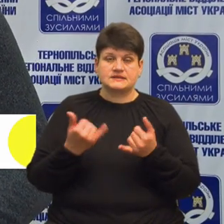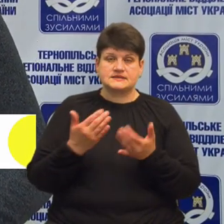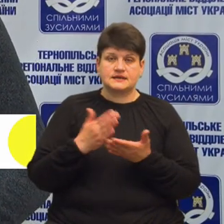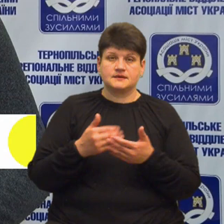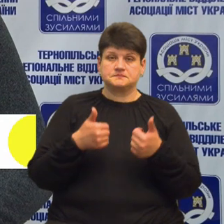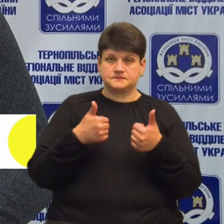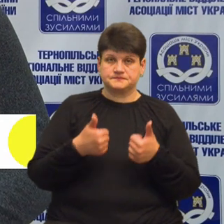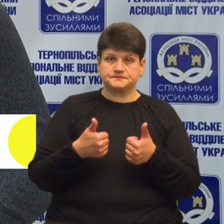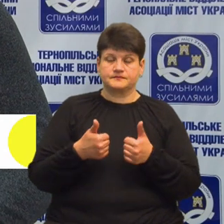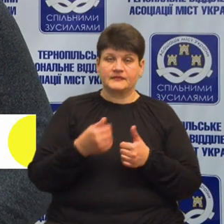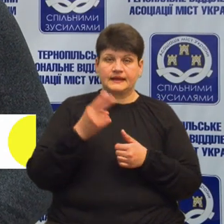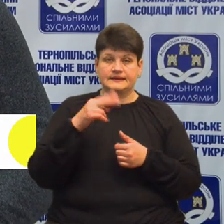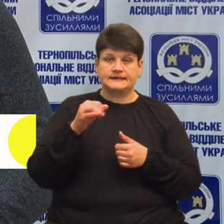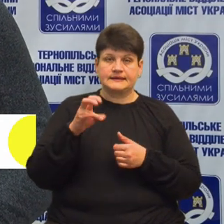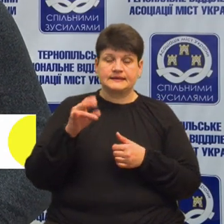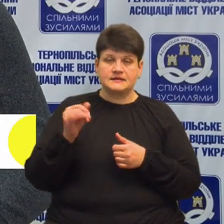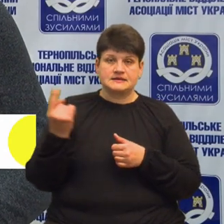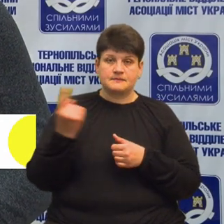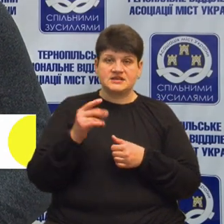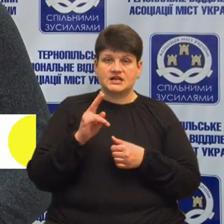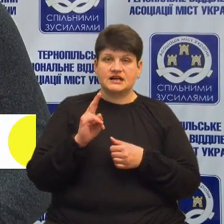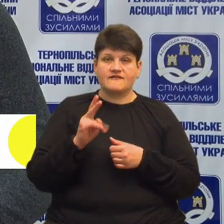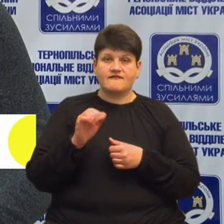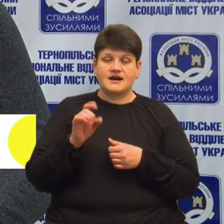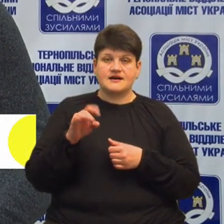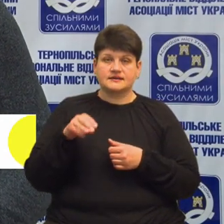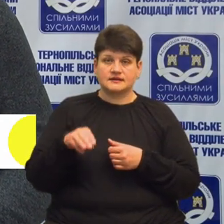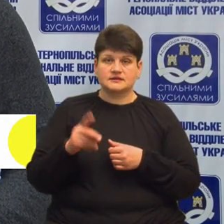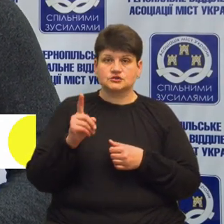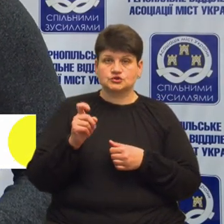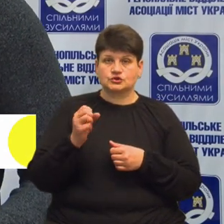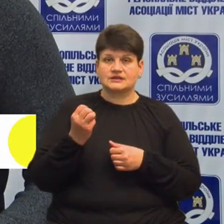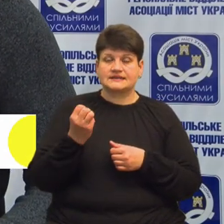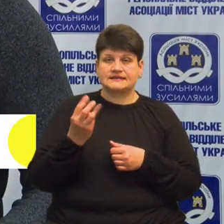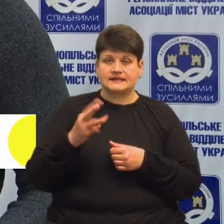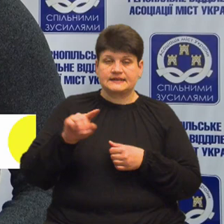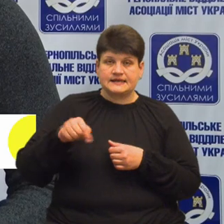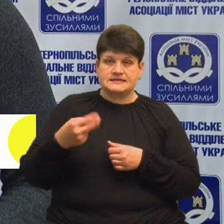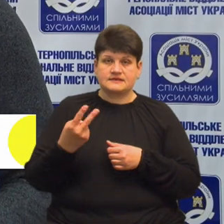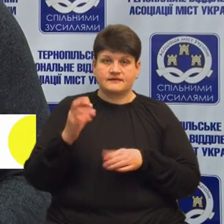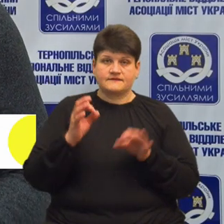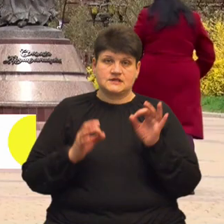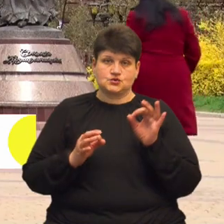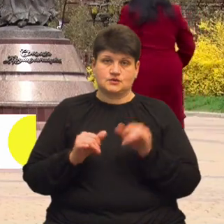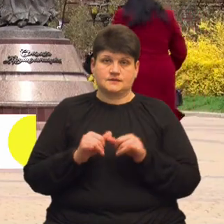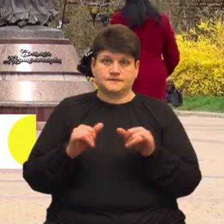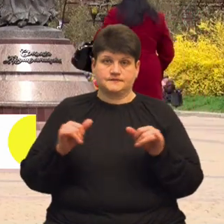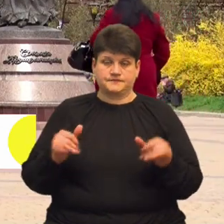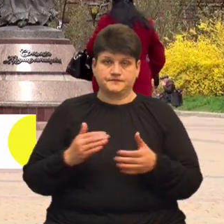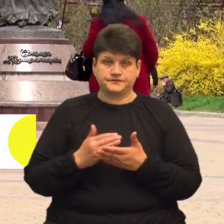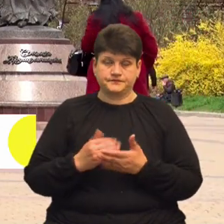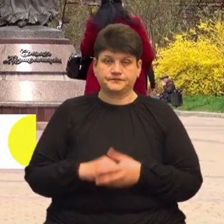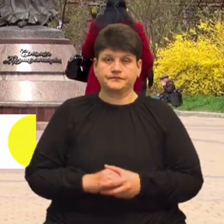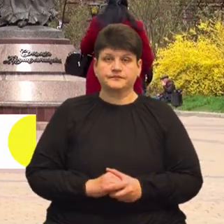динаміка. За перший квартал 113,2% зростання. Діана